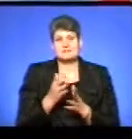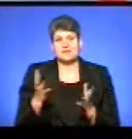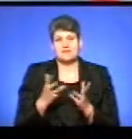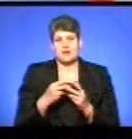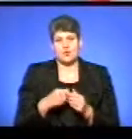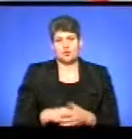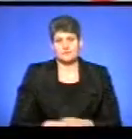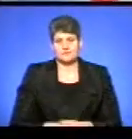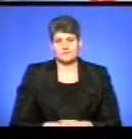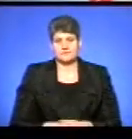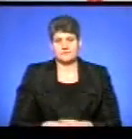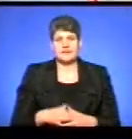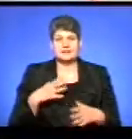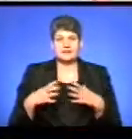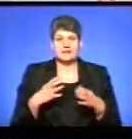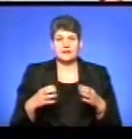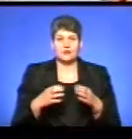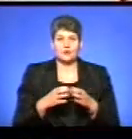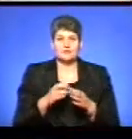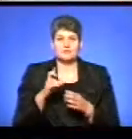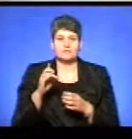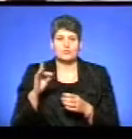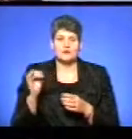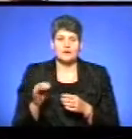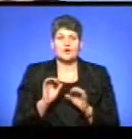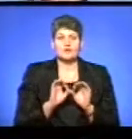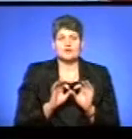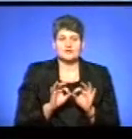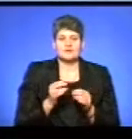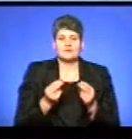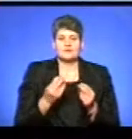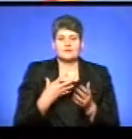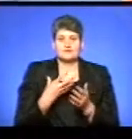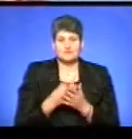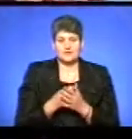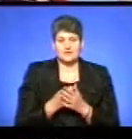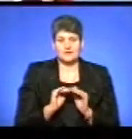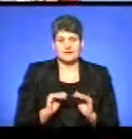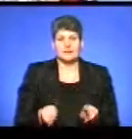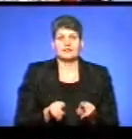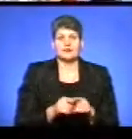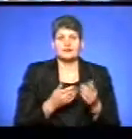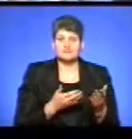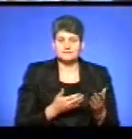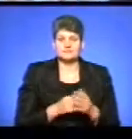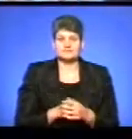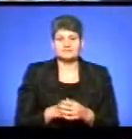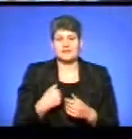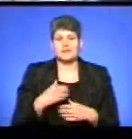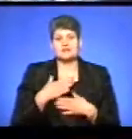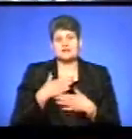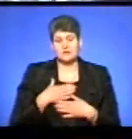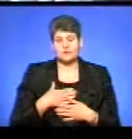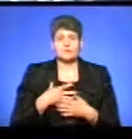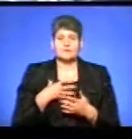рахунком. Тренер команди Зборова Михайло Наконечний прокоментував гру своїх підопічних так. Я задоволений